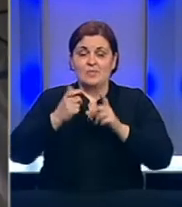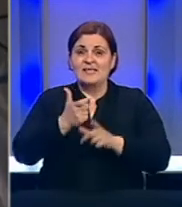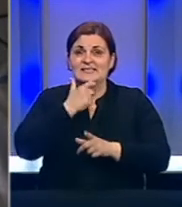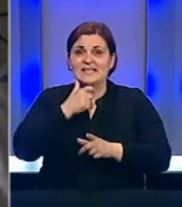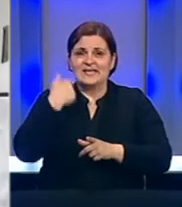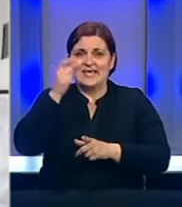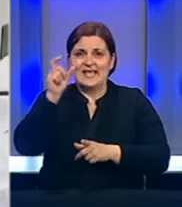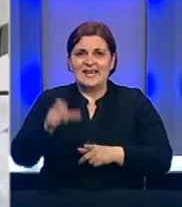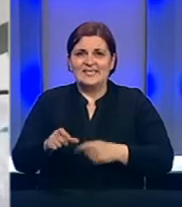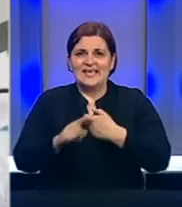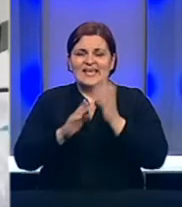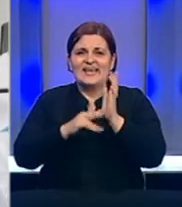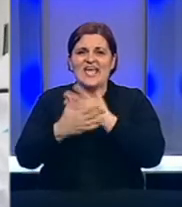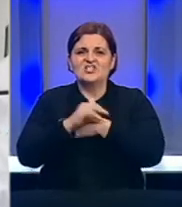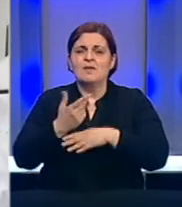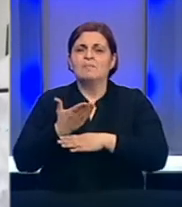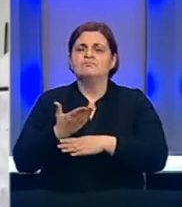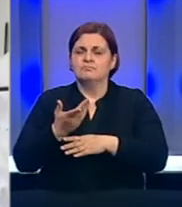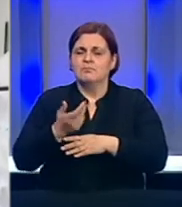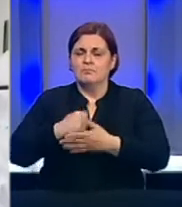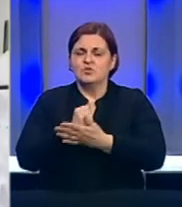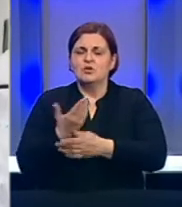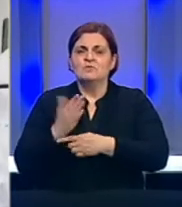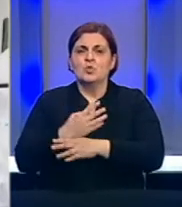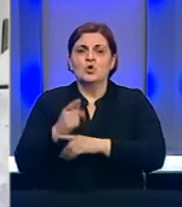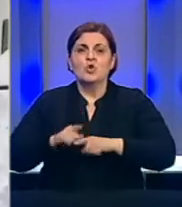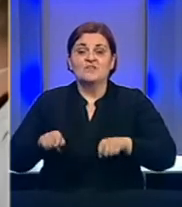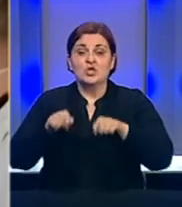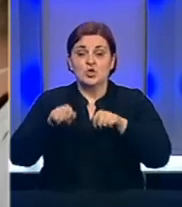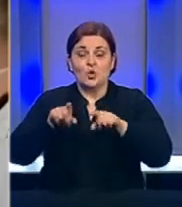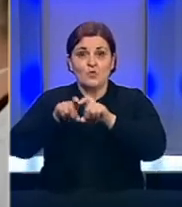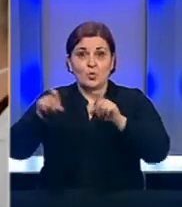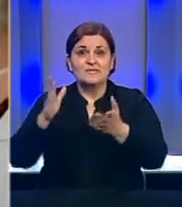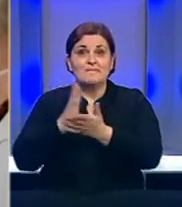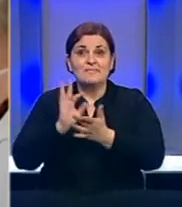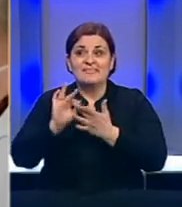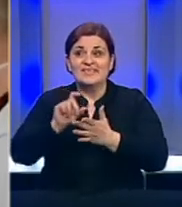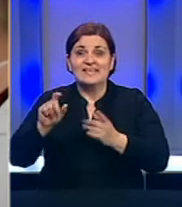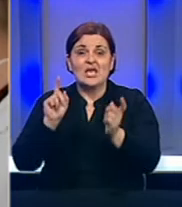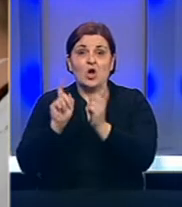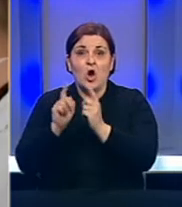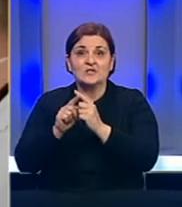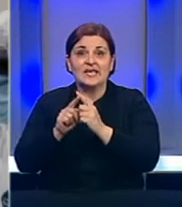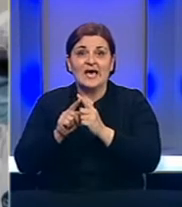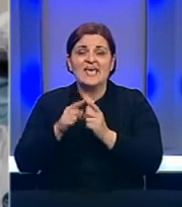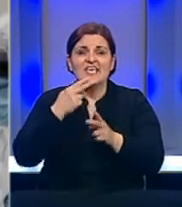zaposlene u domu za starija lica u Kneževu potvrđeno je prisustvo virusa, te će se u ovoj ustanovi sprovesti testiranja kontakata i